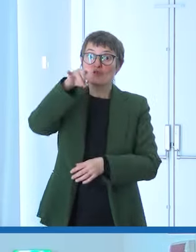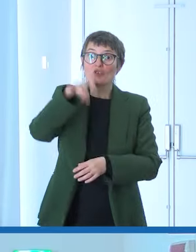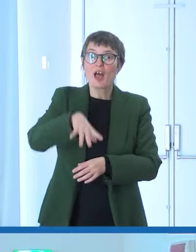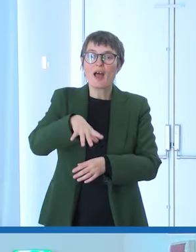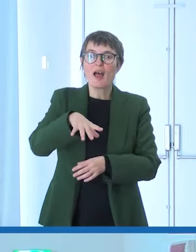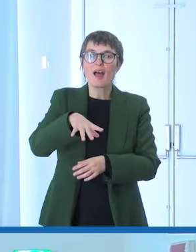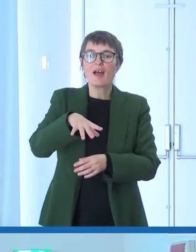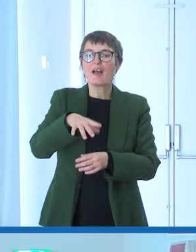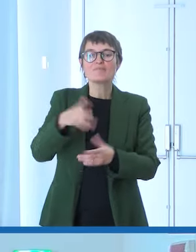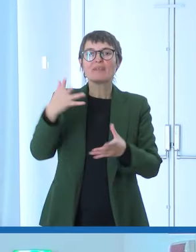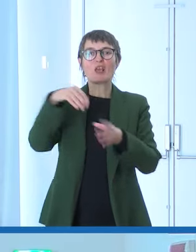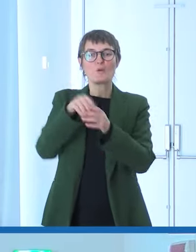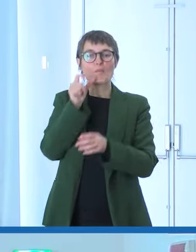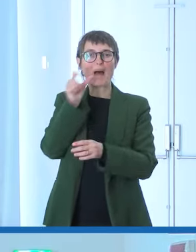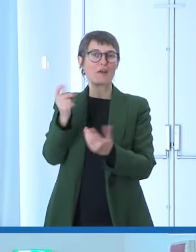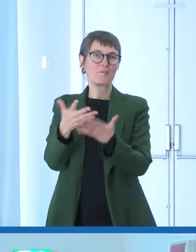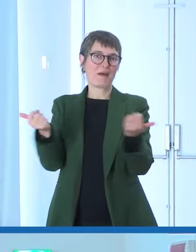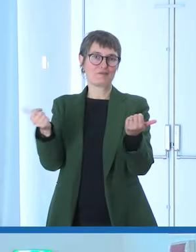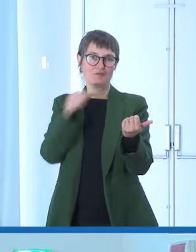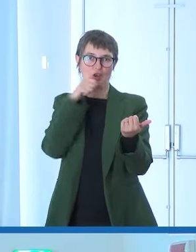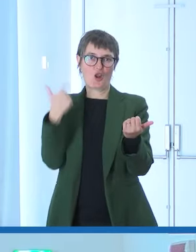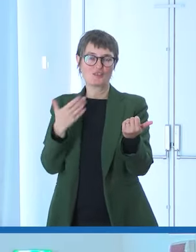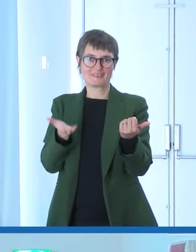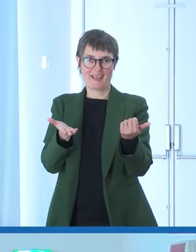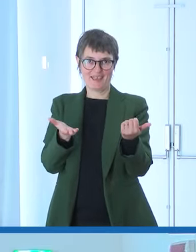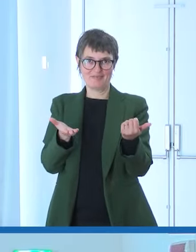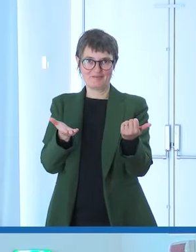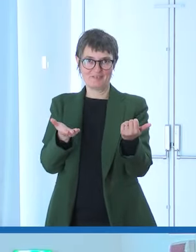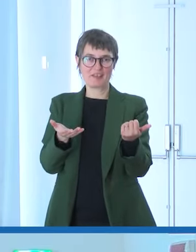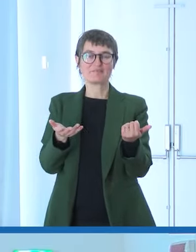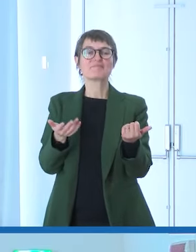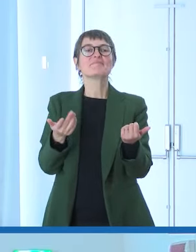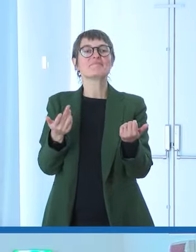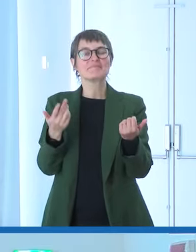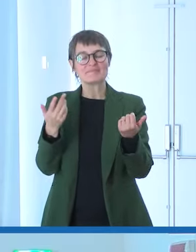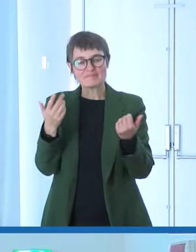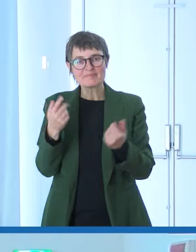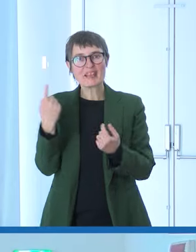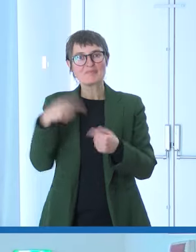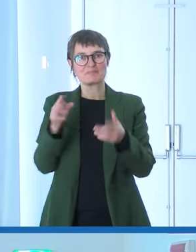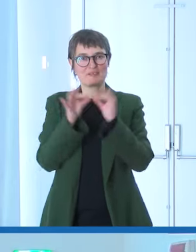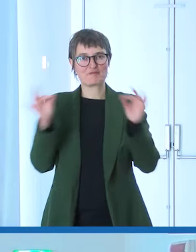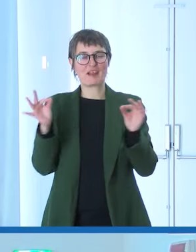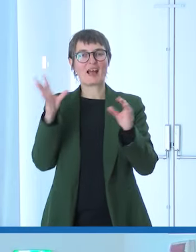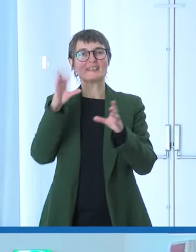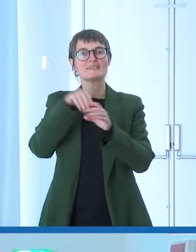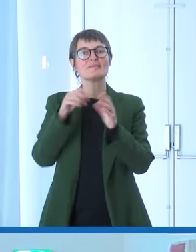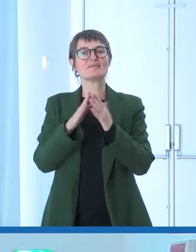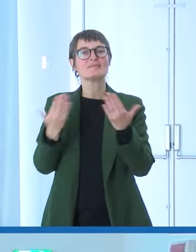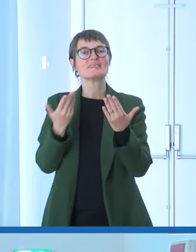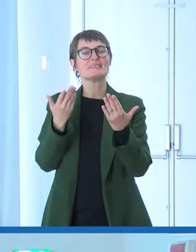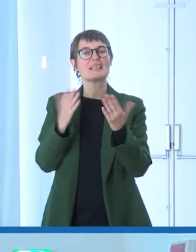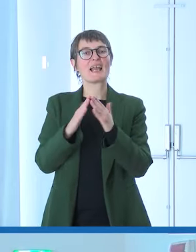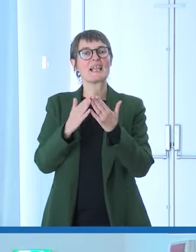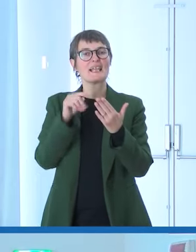insieme a Claudio Arrigoni e anche a Lorenzo Siani dell'Ordine dei giornalisti in un volume che ancora comunque, un volume che merita di